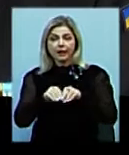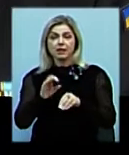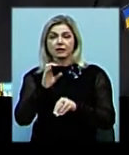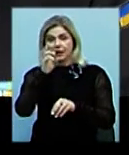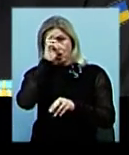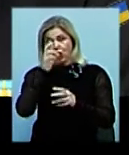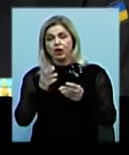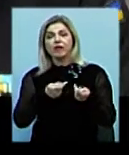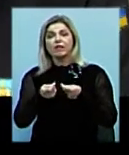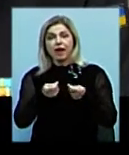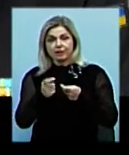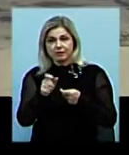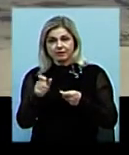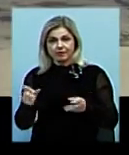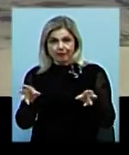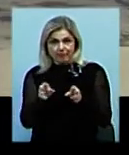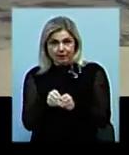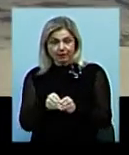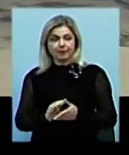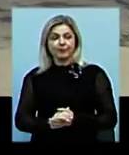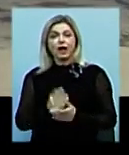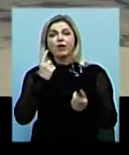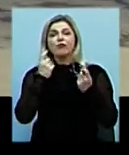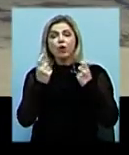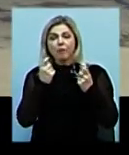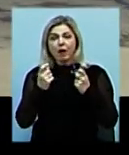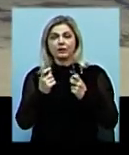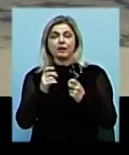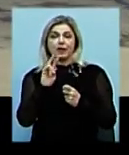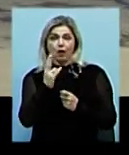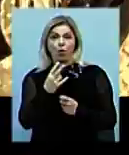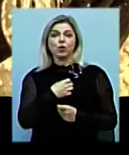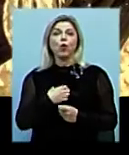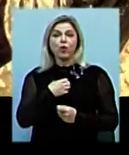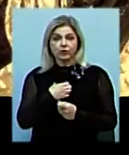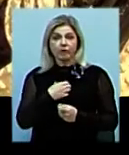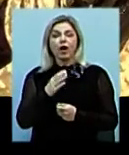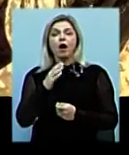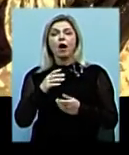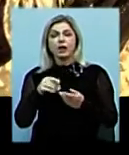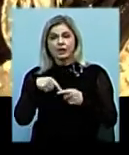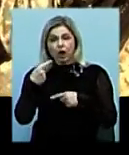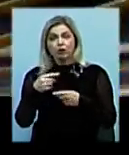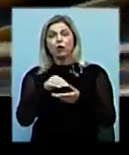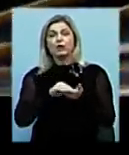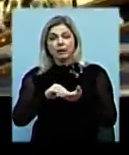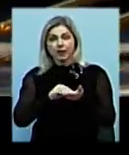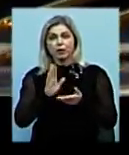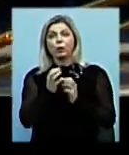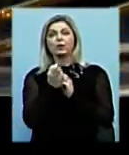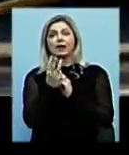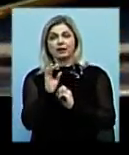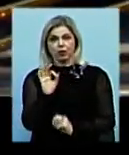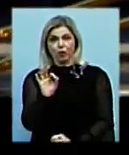державної влади і місцями саблідування». За інформацією відділу комунікації Миколаївської міської ради, наступна репетиція відбується 13 жовтня. Світлана